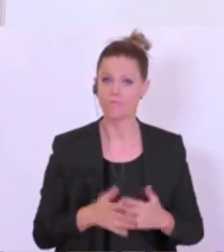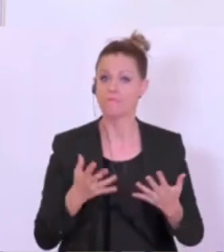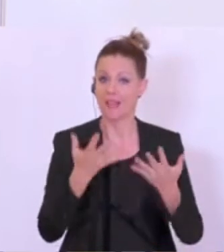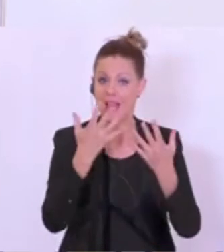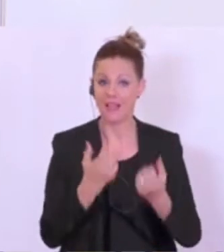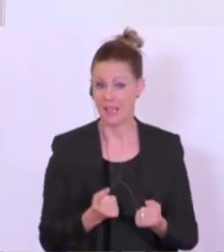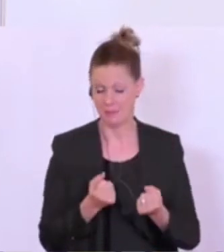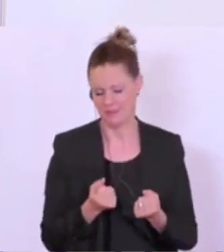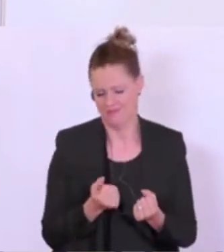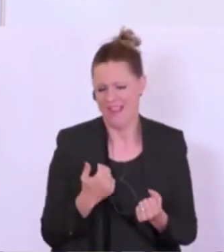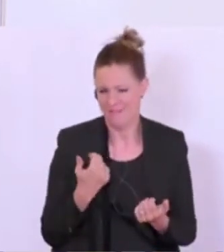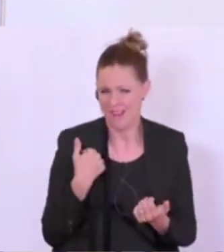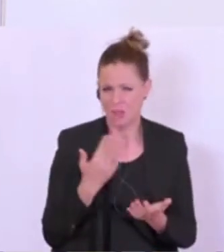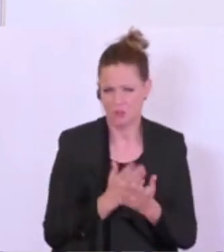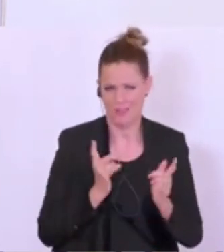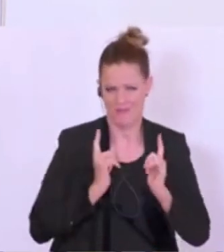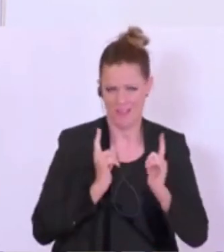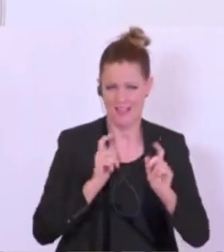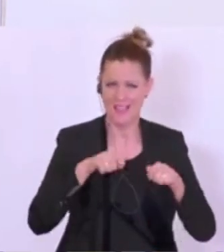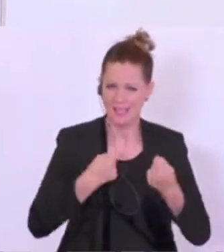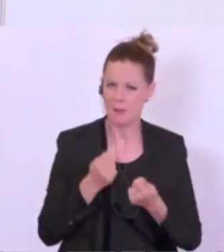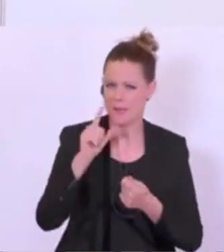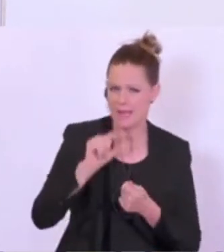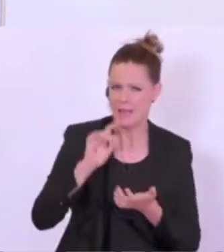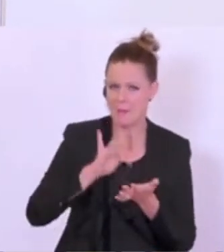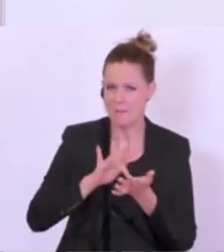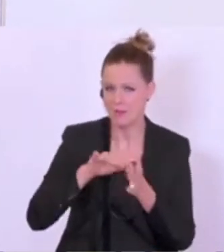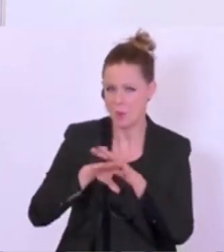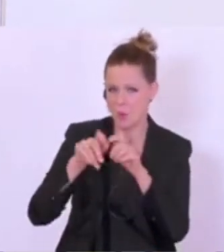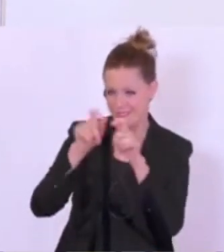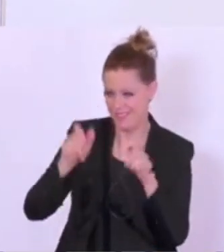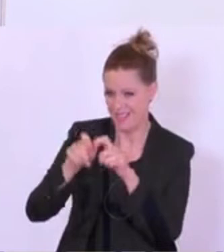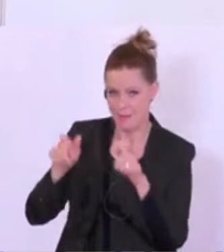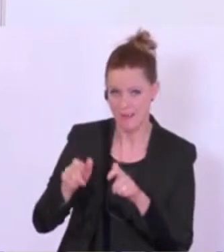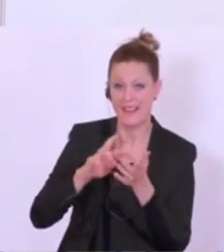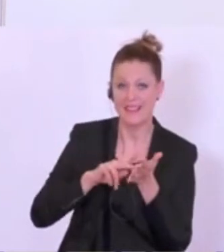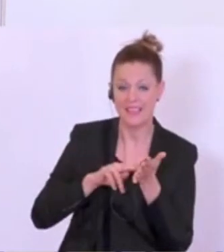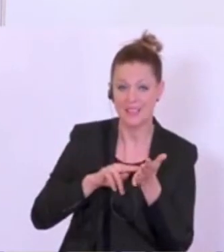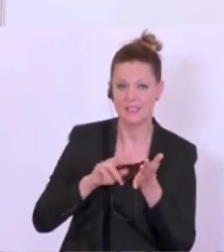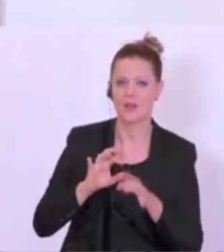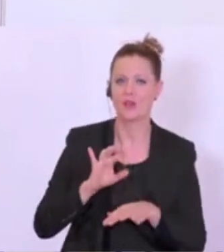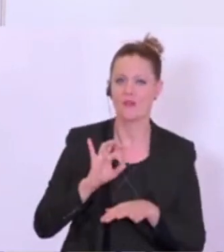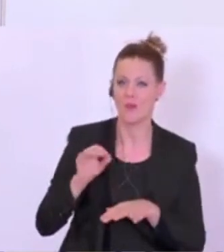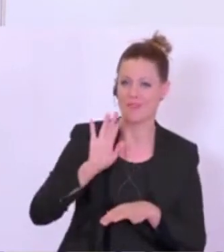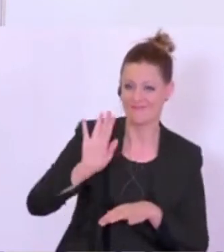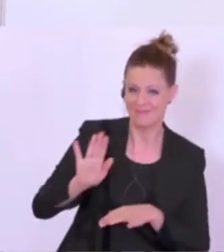haben. Es gibt eine Reihe von Klein- und Mittelunternehmen, die die Digitalisierung für Ihr Unternehmen nicht als wichtig